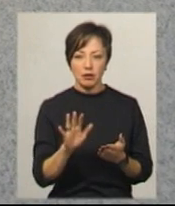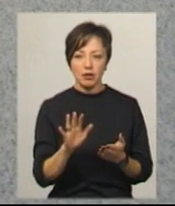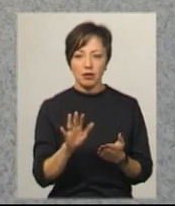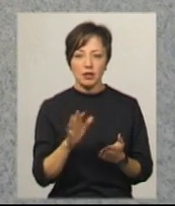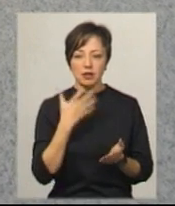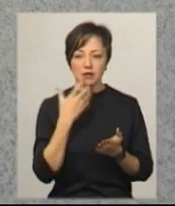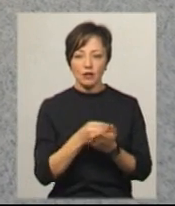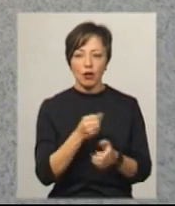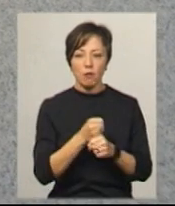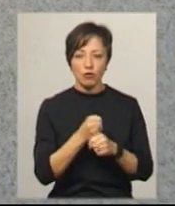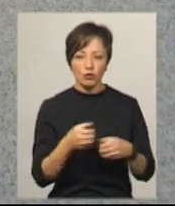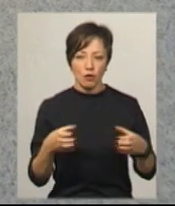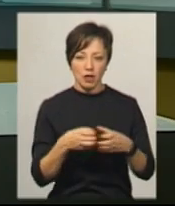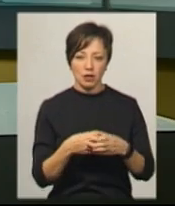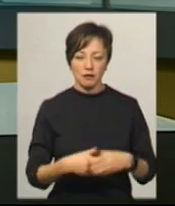робочі колективи.